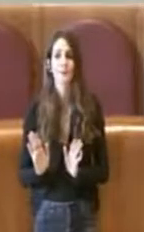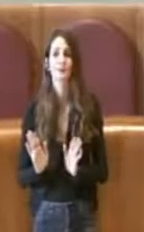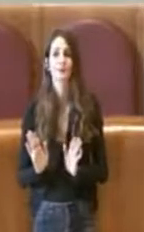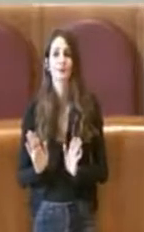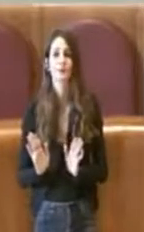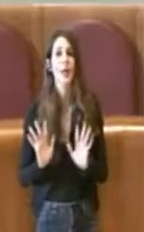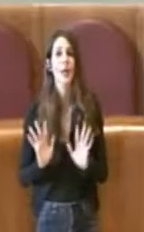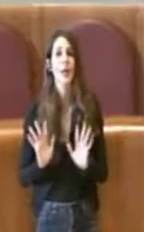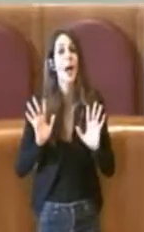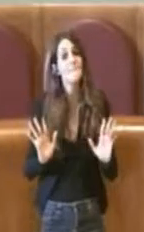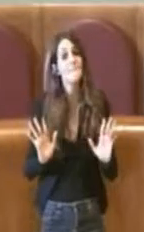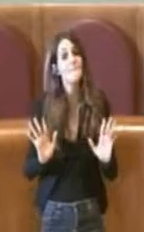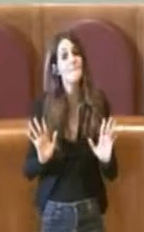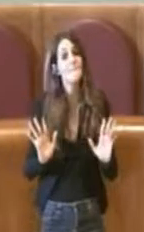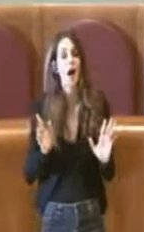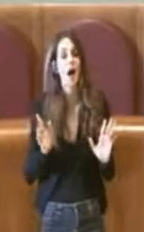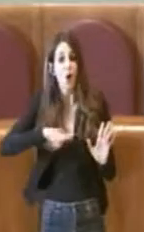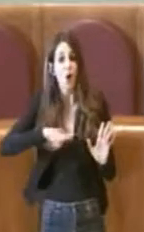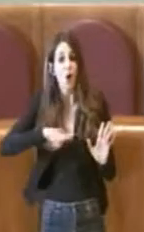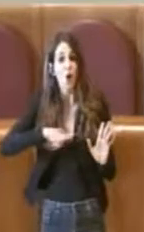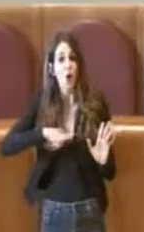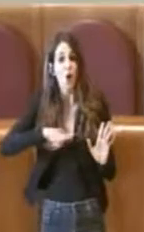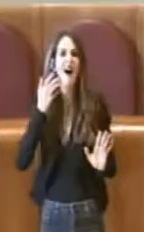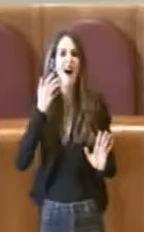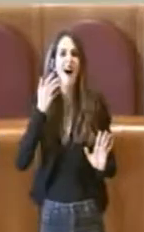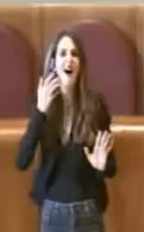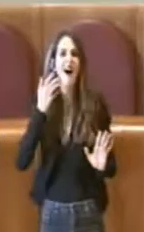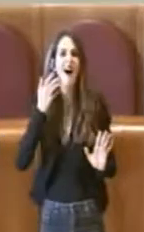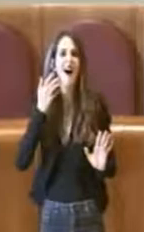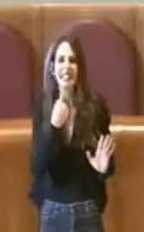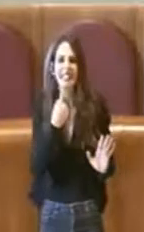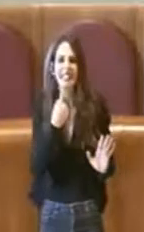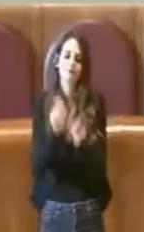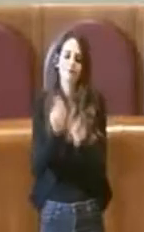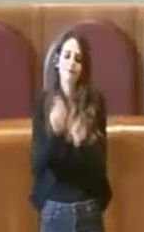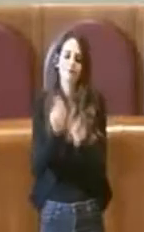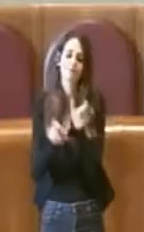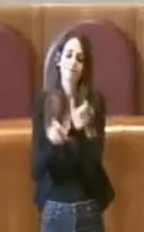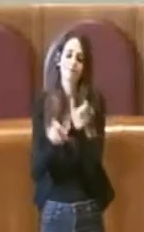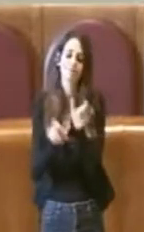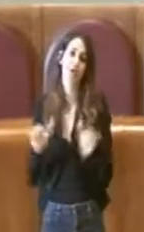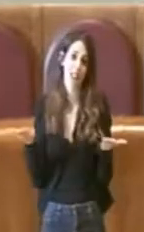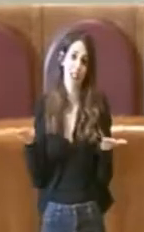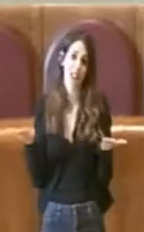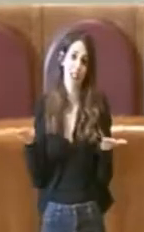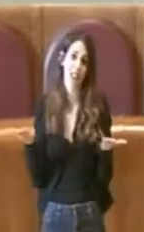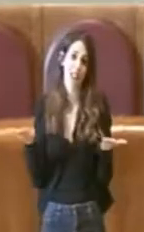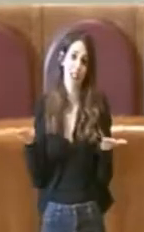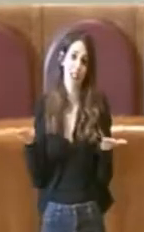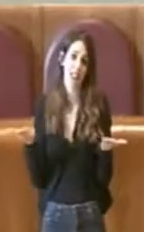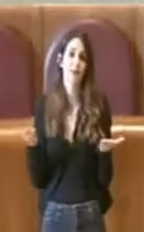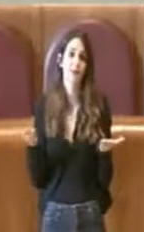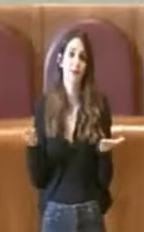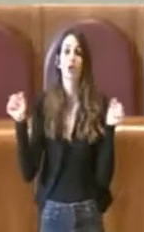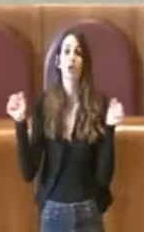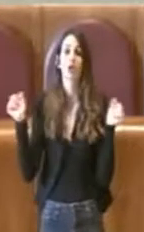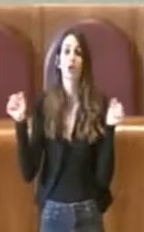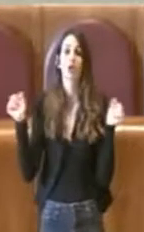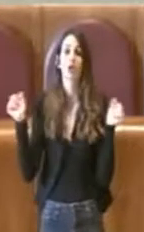persone che erano di fronte a noi in quella sede che ci hanno in maniera molto